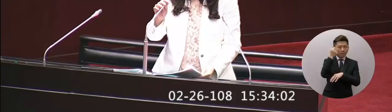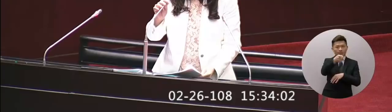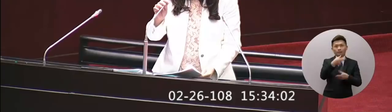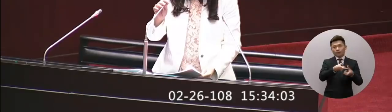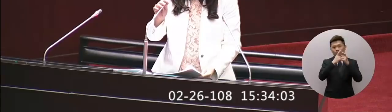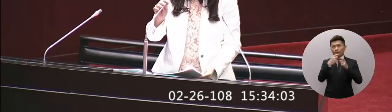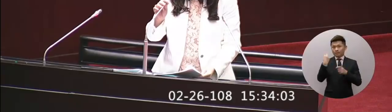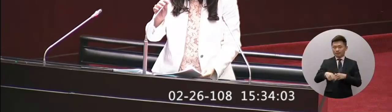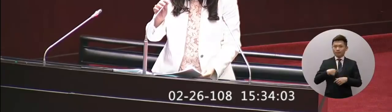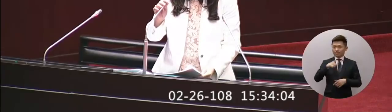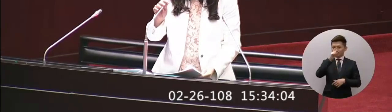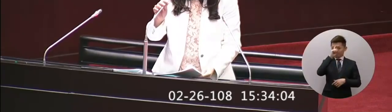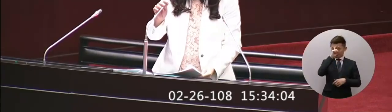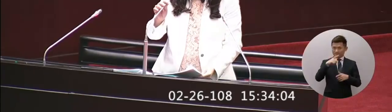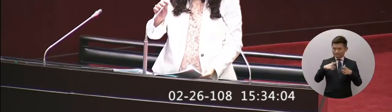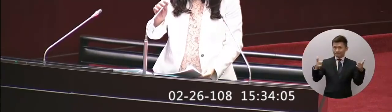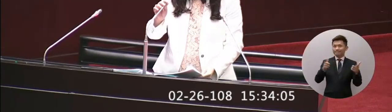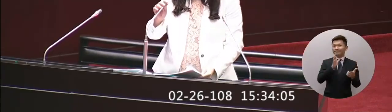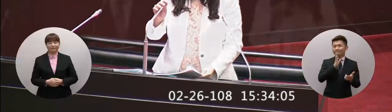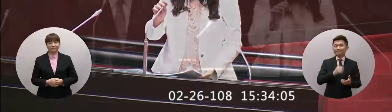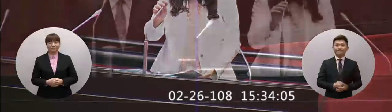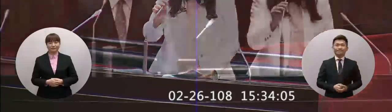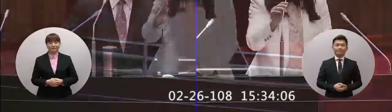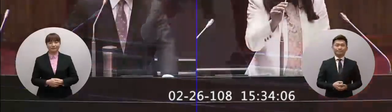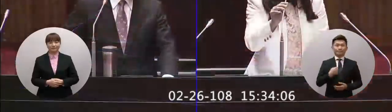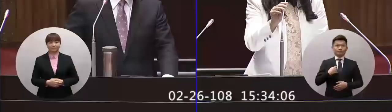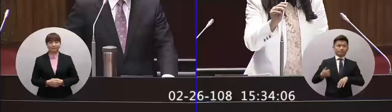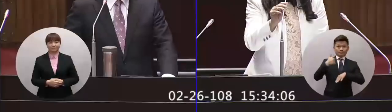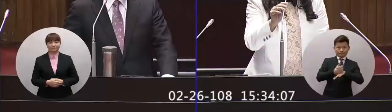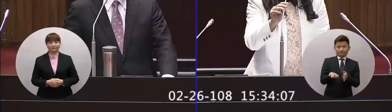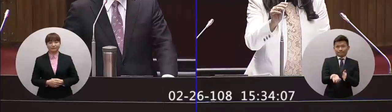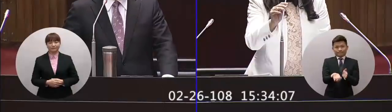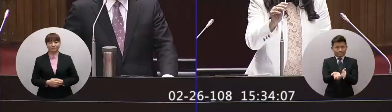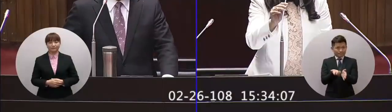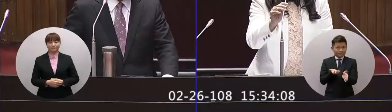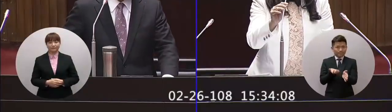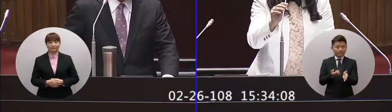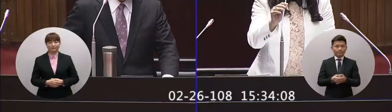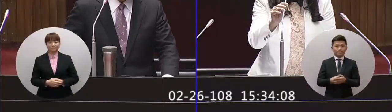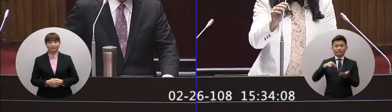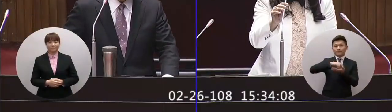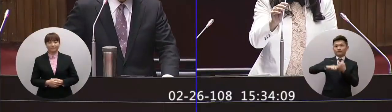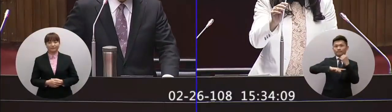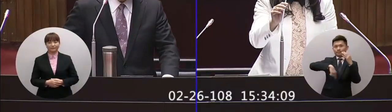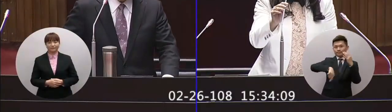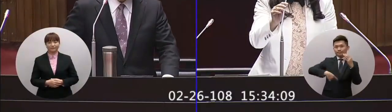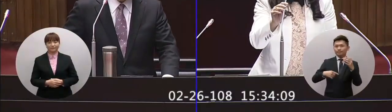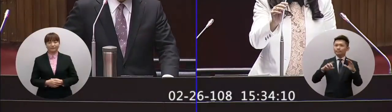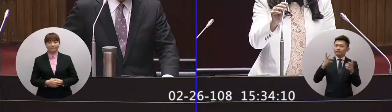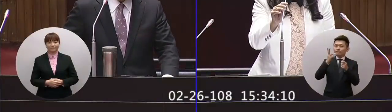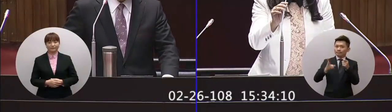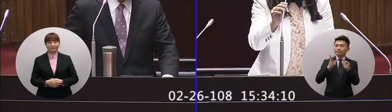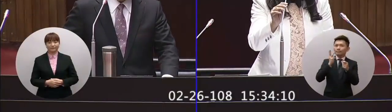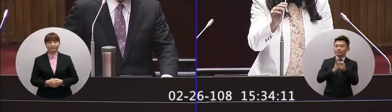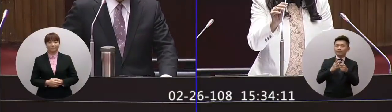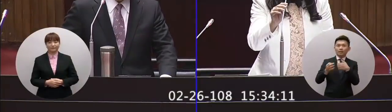回來我們也對你寄望殷切好不好那在本席就任之前這個立法院已經有三年都